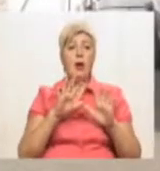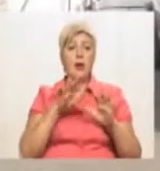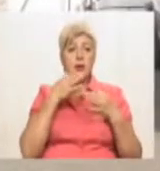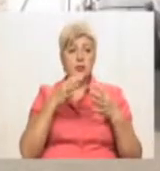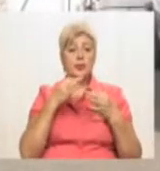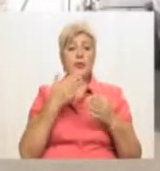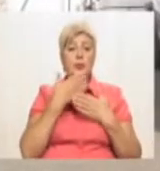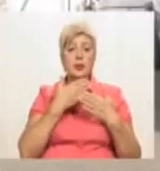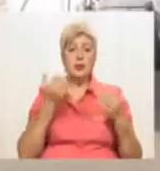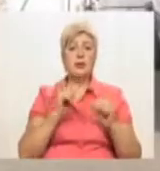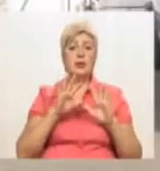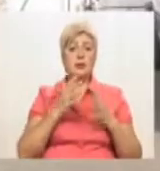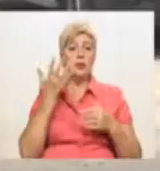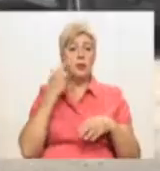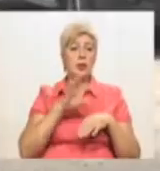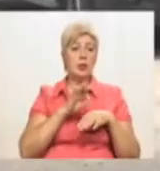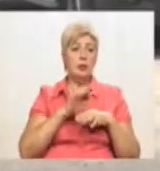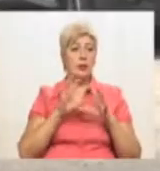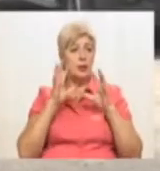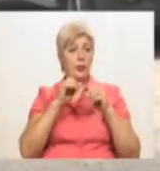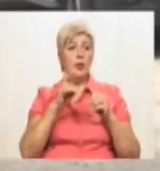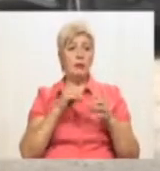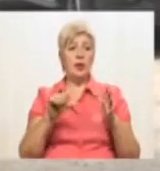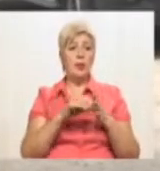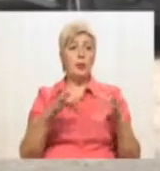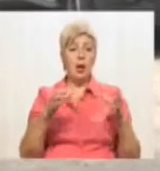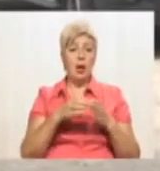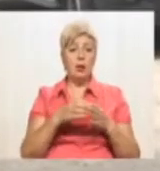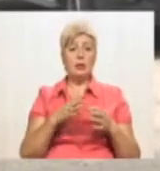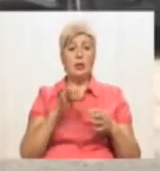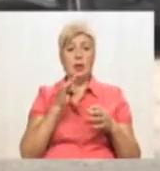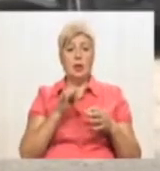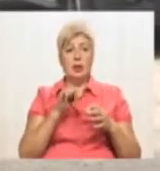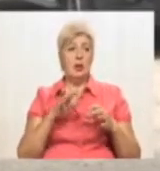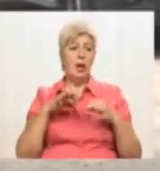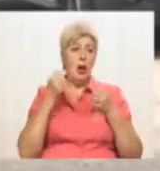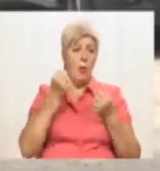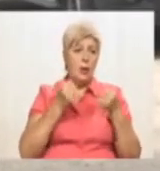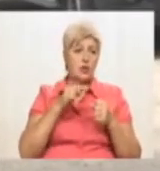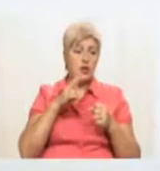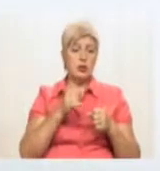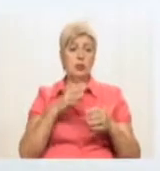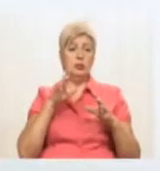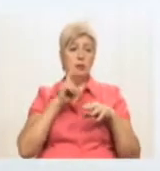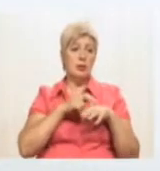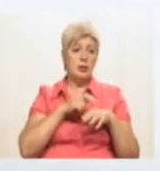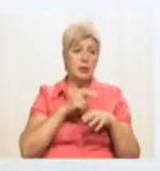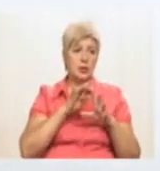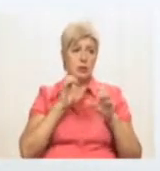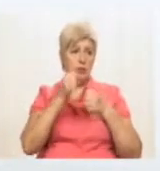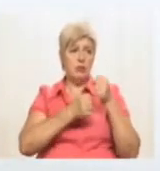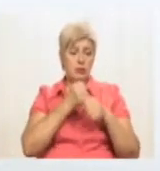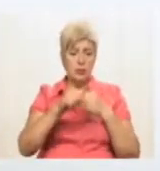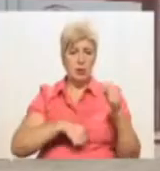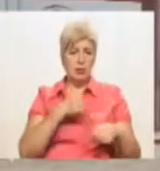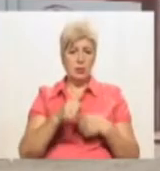пацієнт напав на бригаду швидкої. І на врачей нападали, і на машини, і розбой був і так далі. З